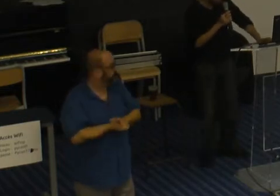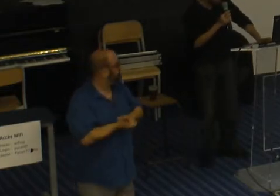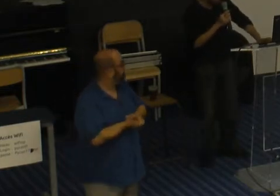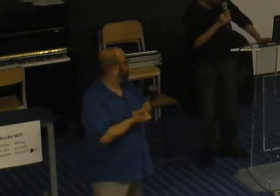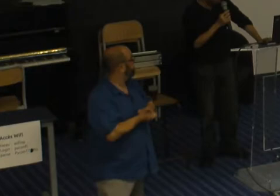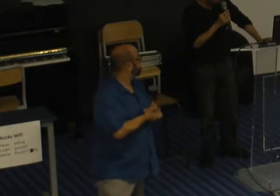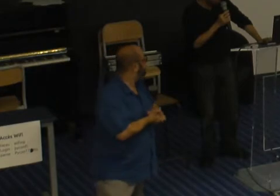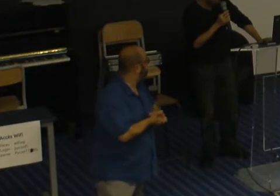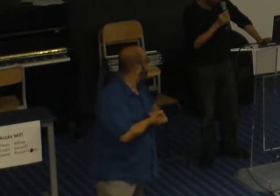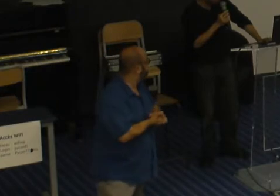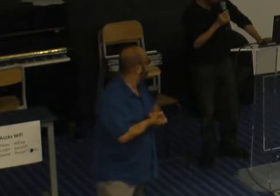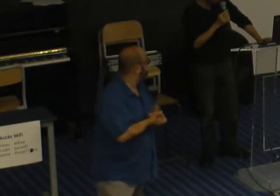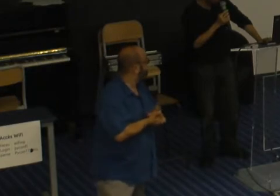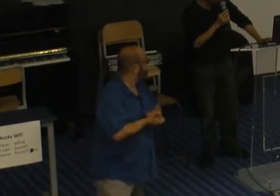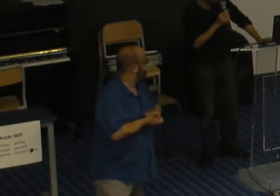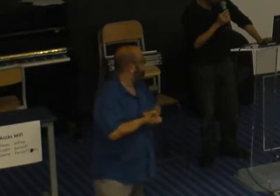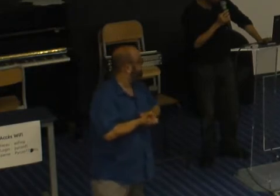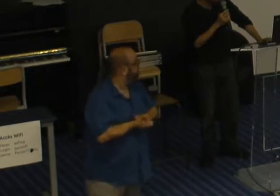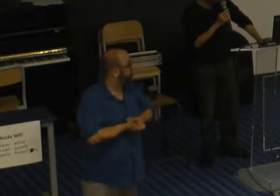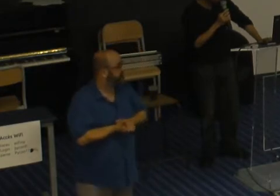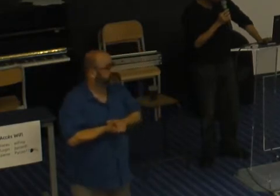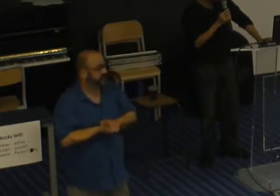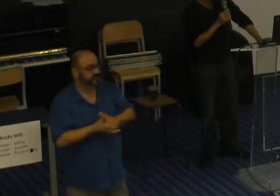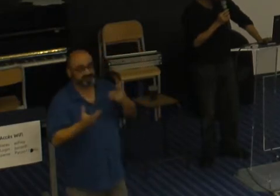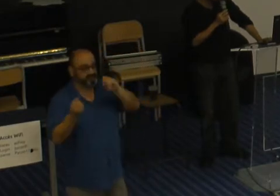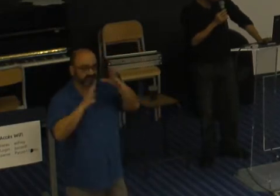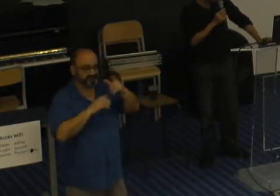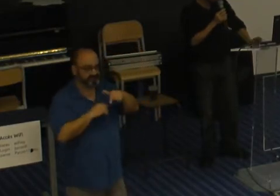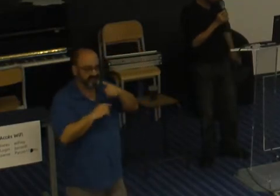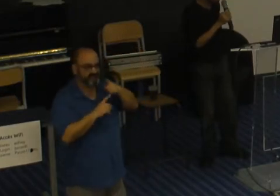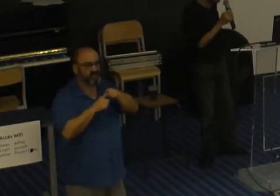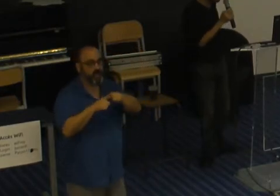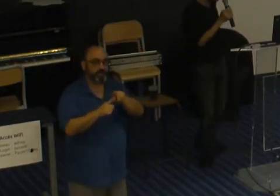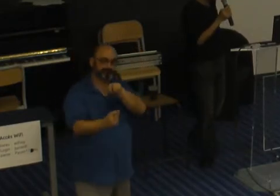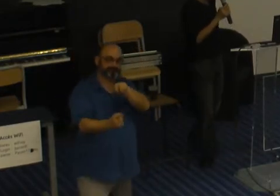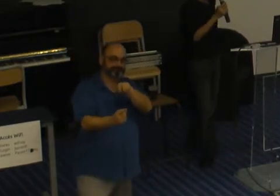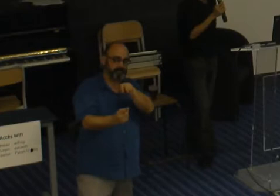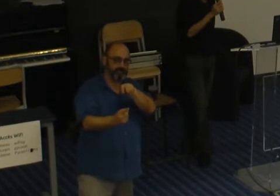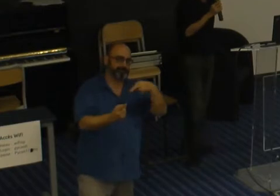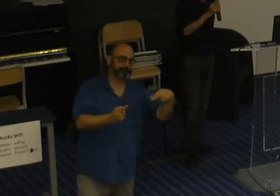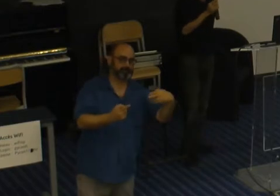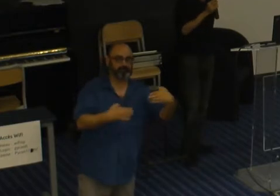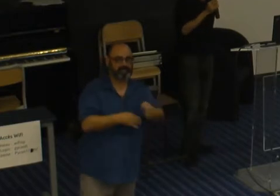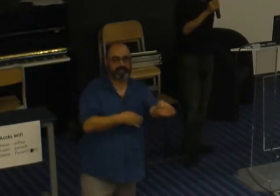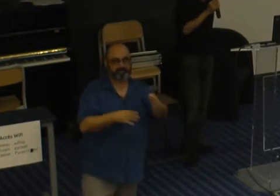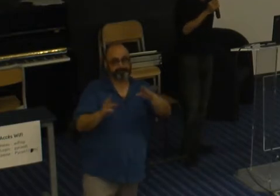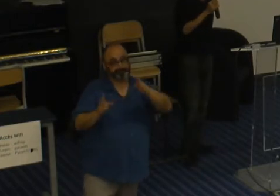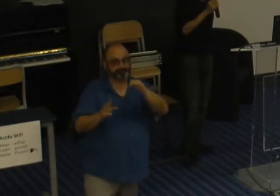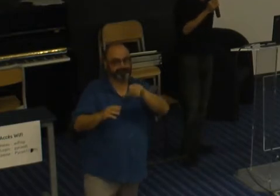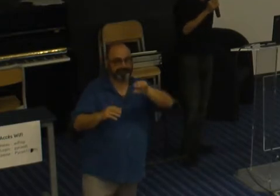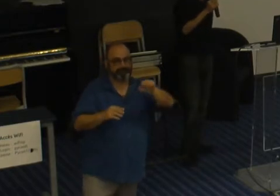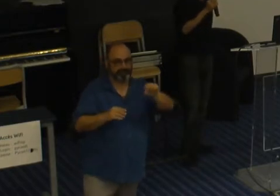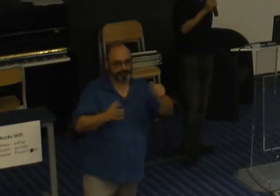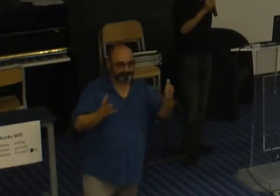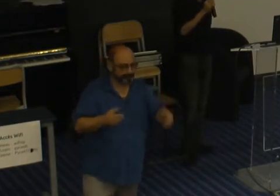Et du coup, en fait, ça introduit la notion de biais. Moi, c'est ce que j'appelle ça, le biais. Ce que j'aime dire, c'est que la chose la mieux